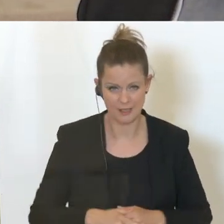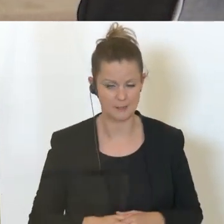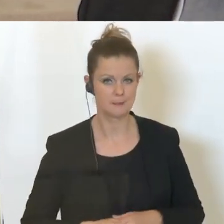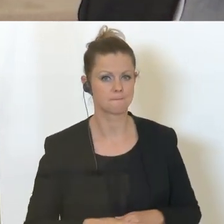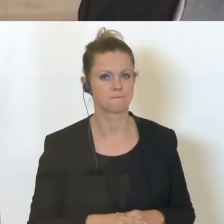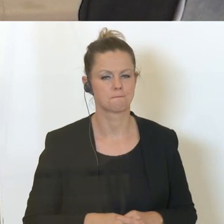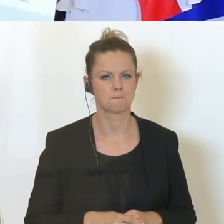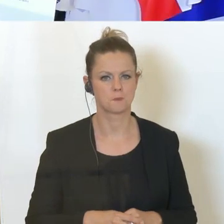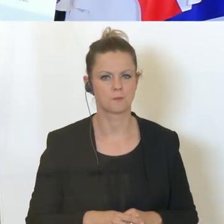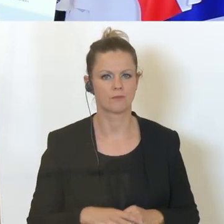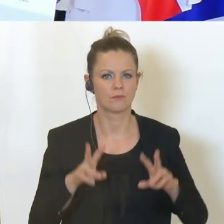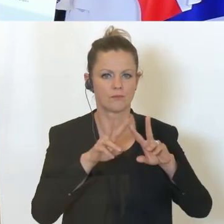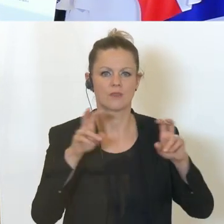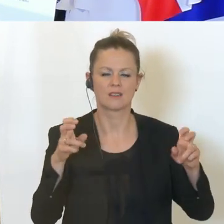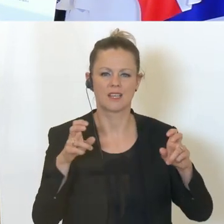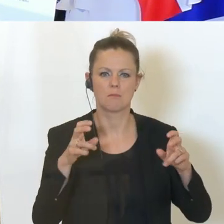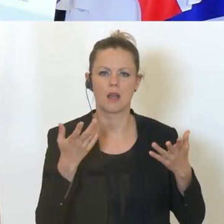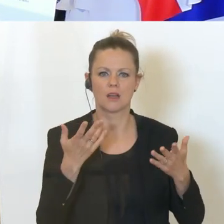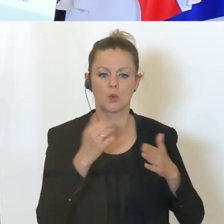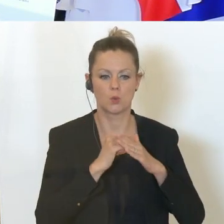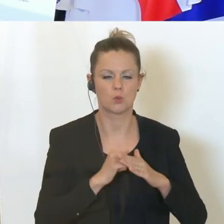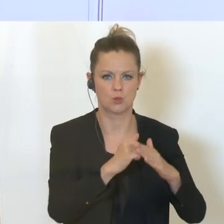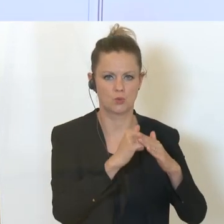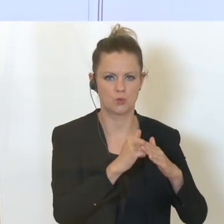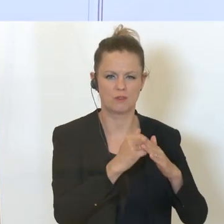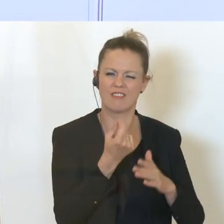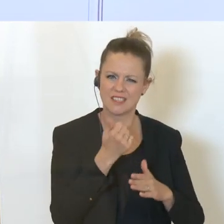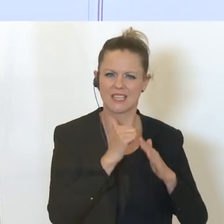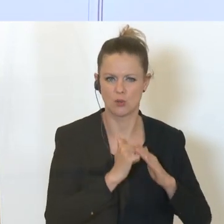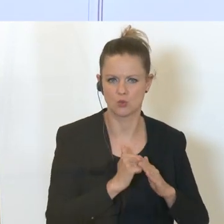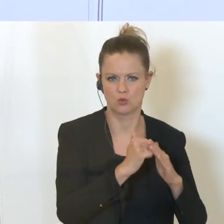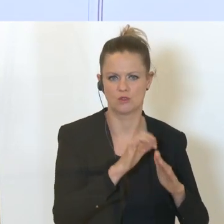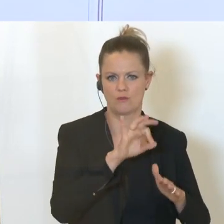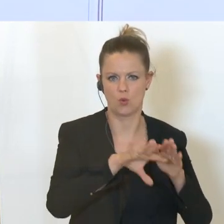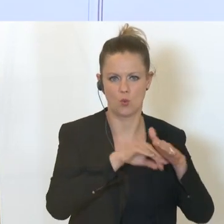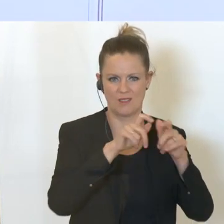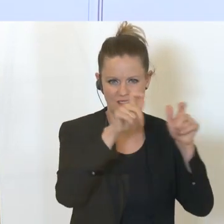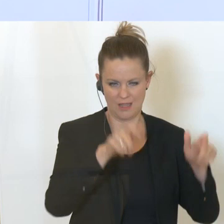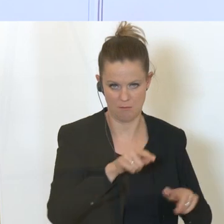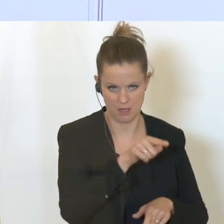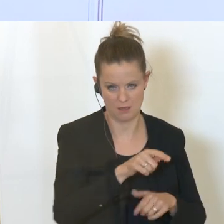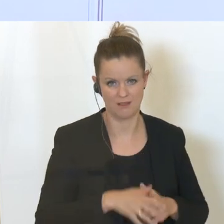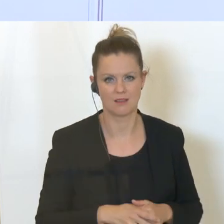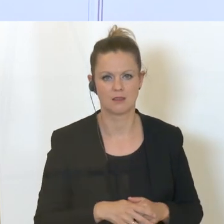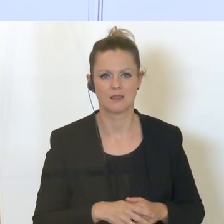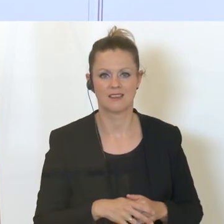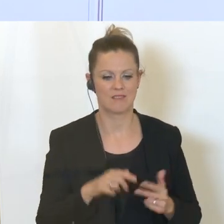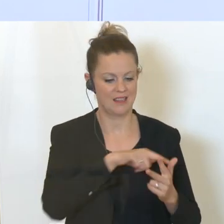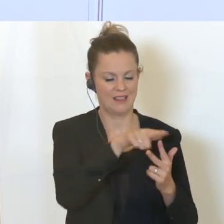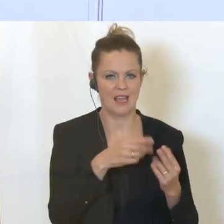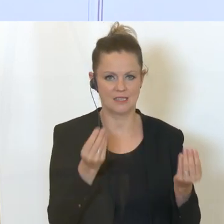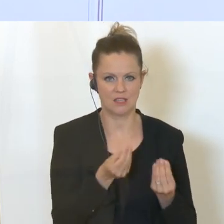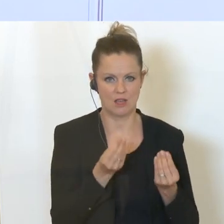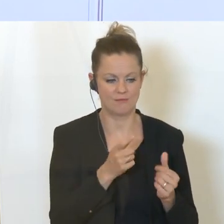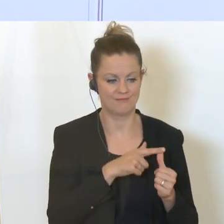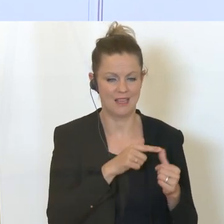starte mit dem Thema der Unterstützung, der finanziellen Unterstützung für die Unternehmen. Hier haben wir ja die drei Komponenten. Das eine